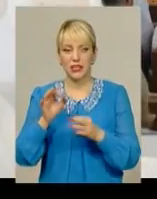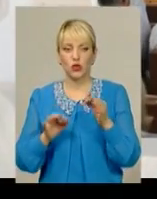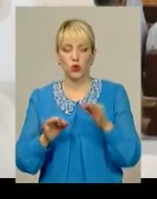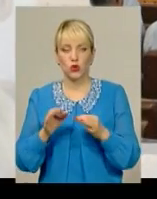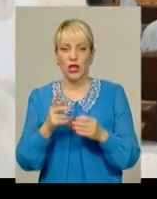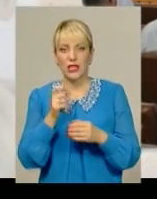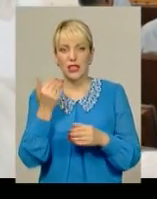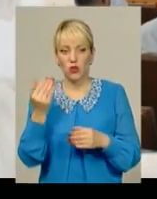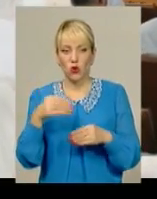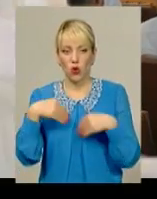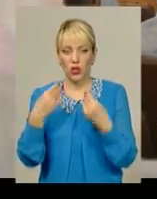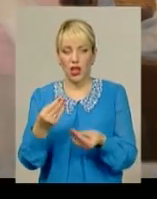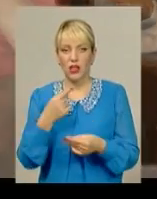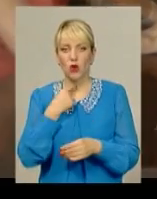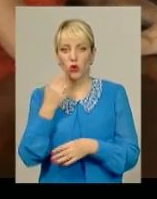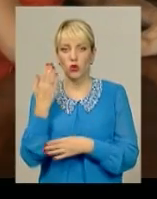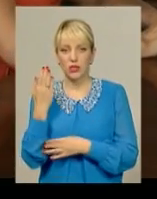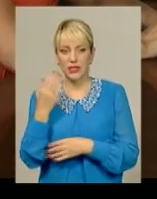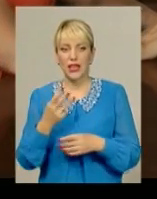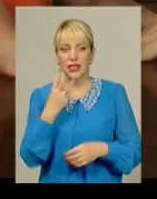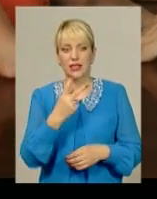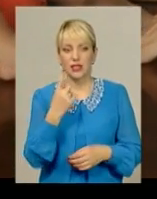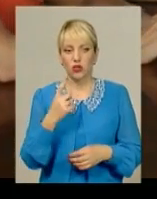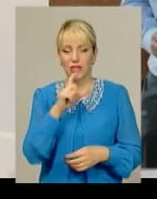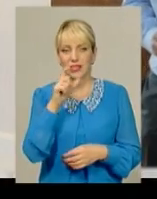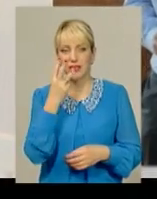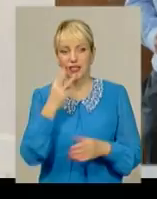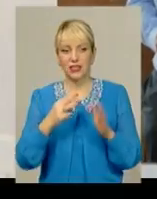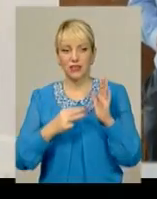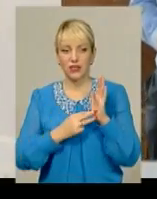голоси 31 з 38 служителів Феміди.